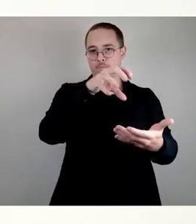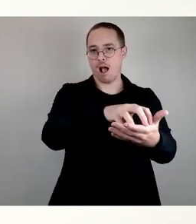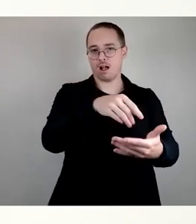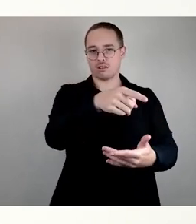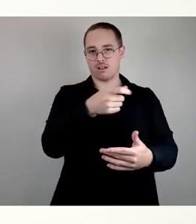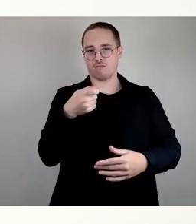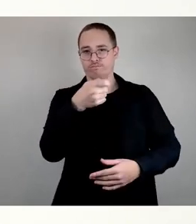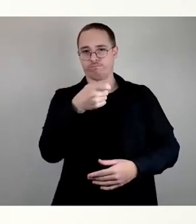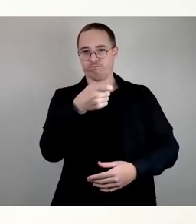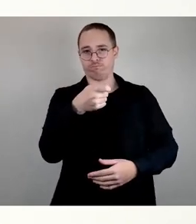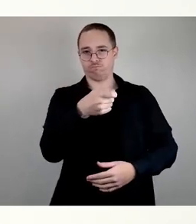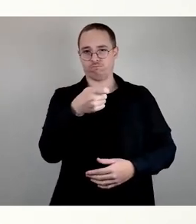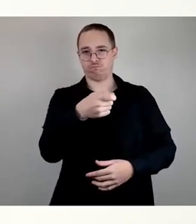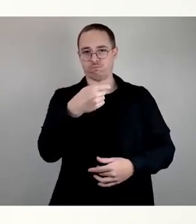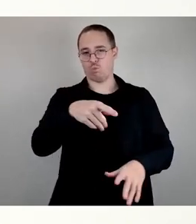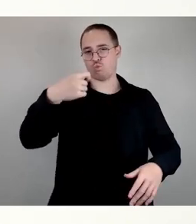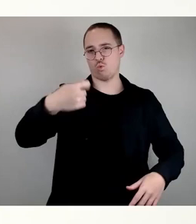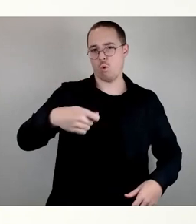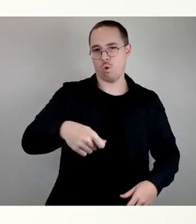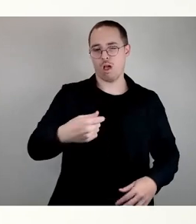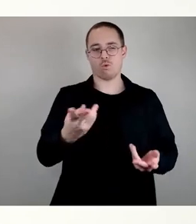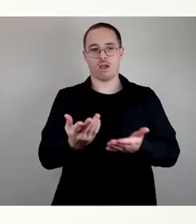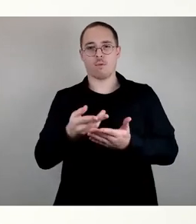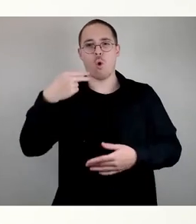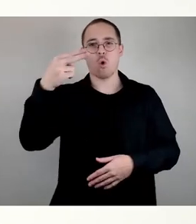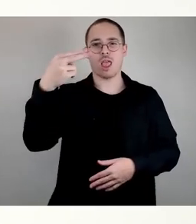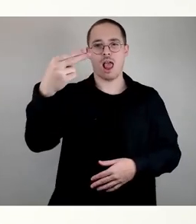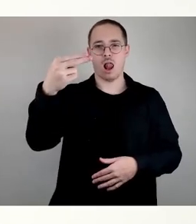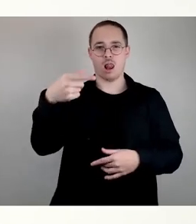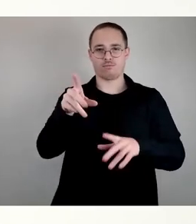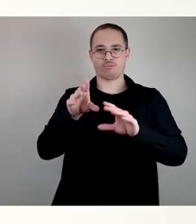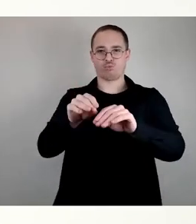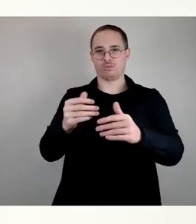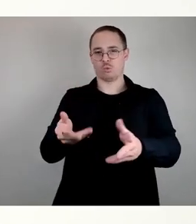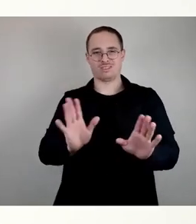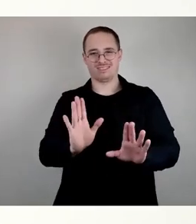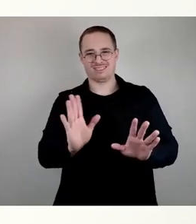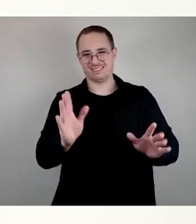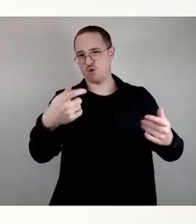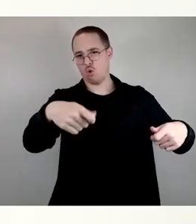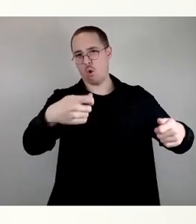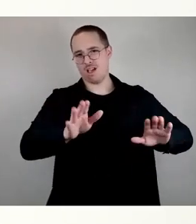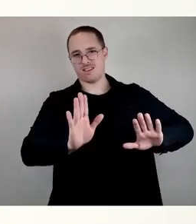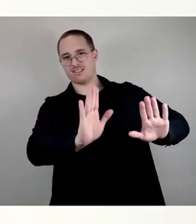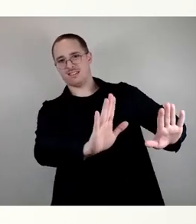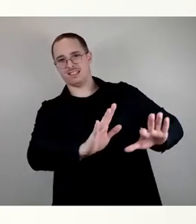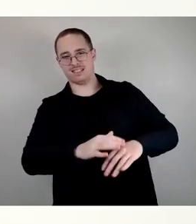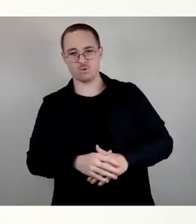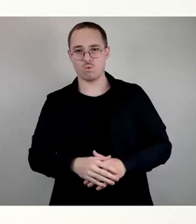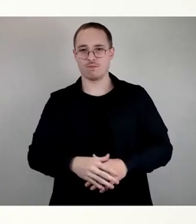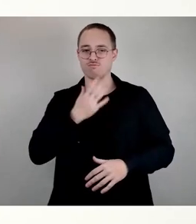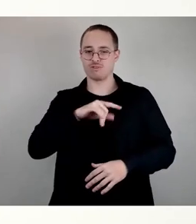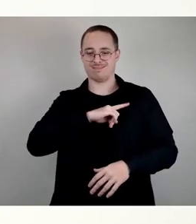Hotelkapazitäten zu nutzen. Insbesondere haben wir gerade